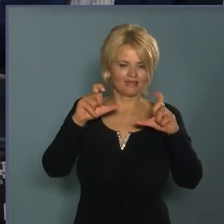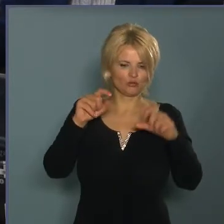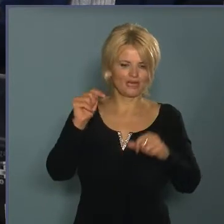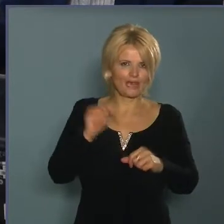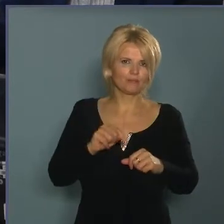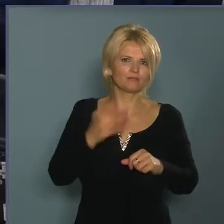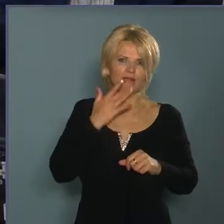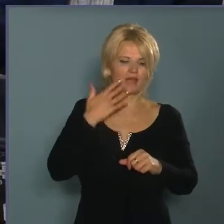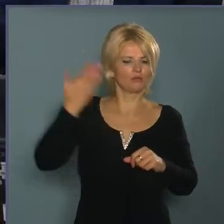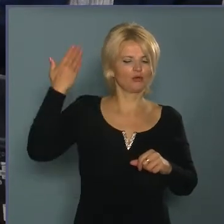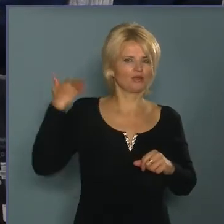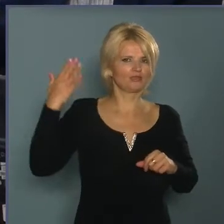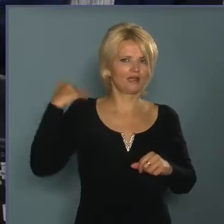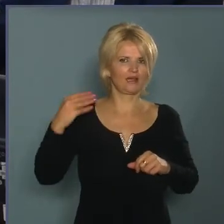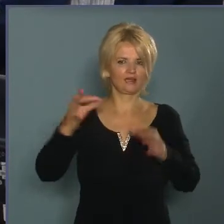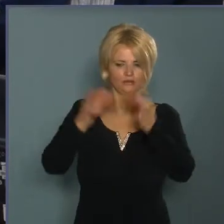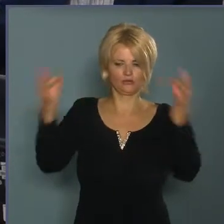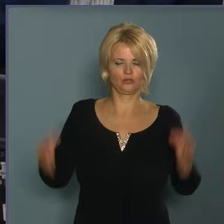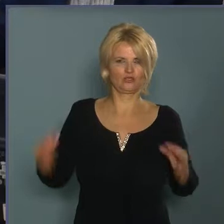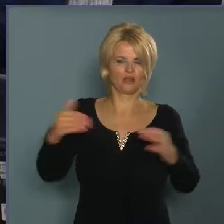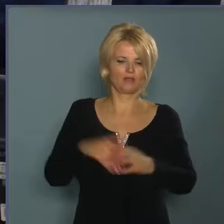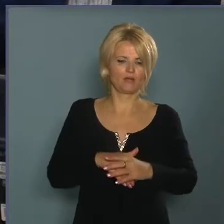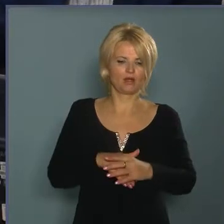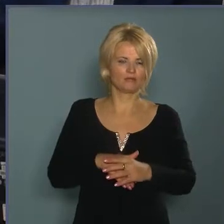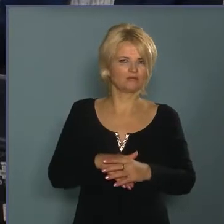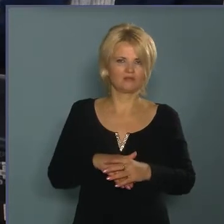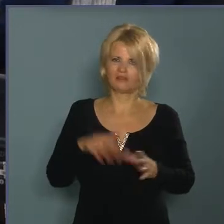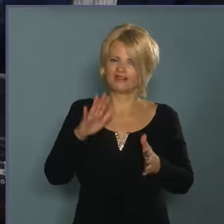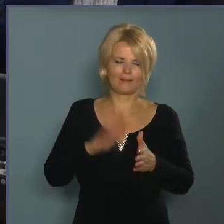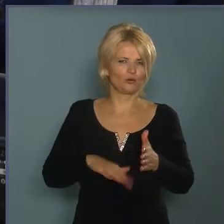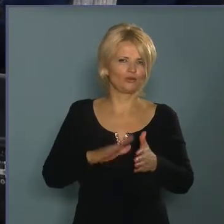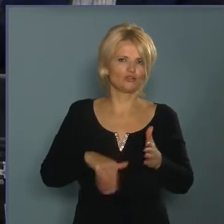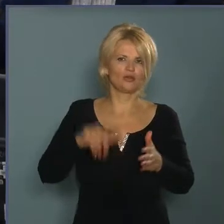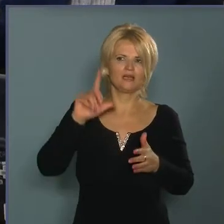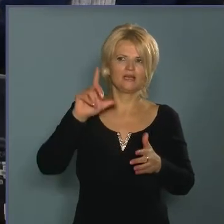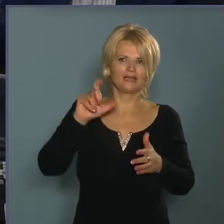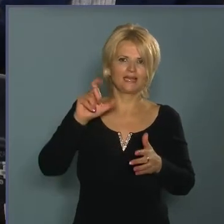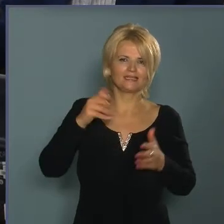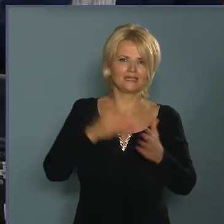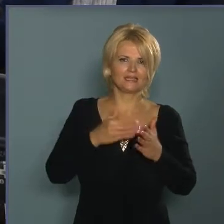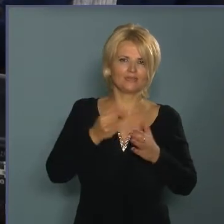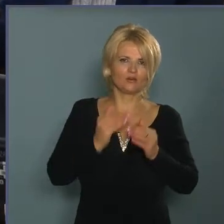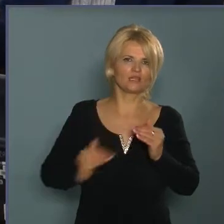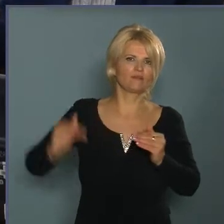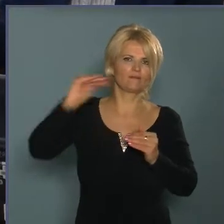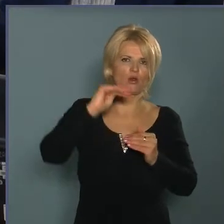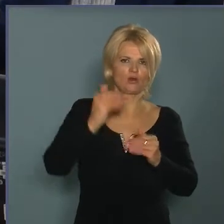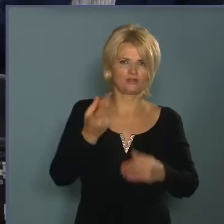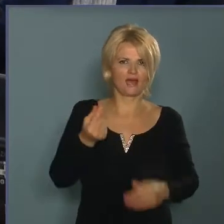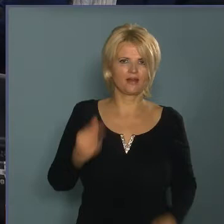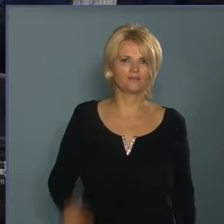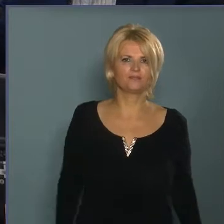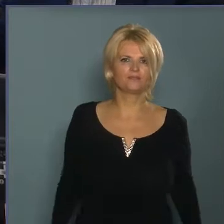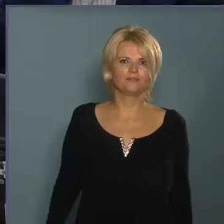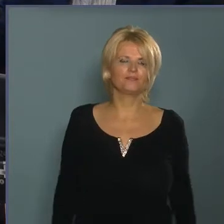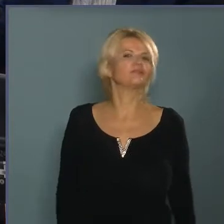itt rejlik a mögöttem lévő tasakban, ami nem is egy kisértékű gép, hiszen 200 ezer forint fölött van a beszerzési ára,